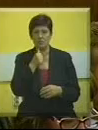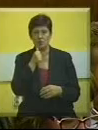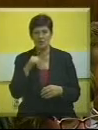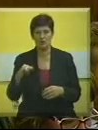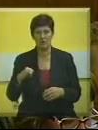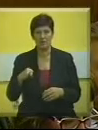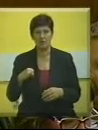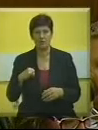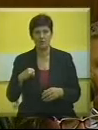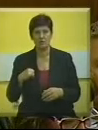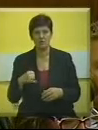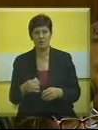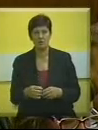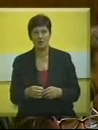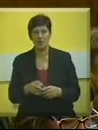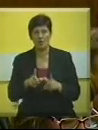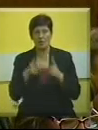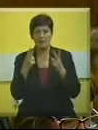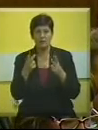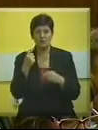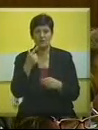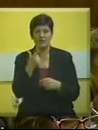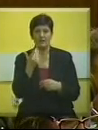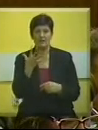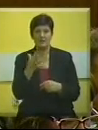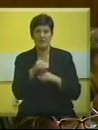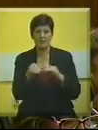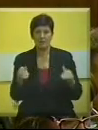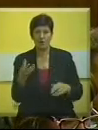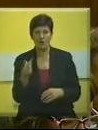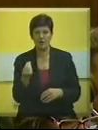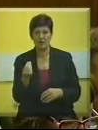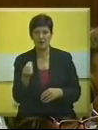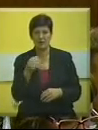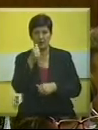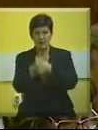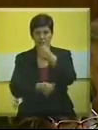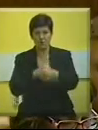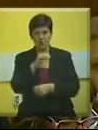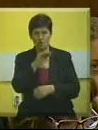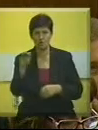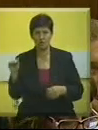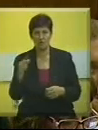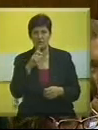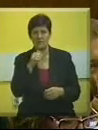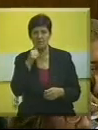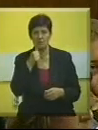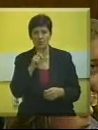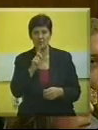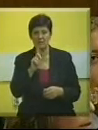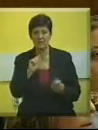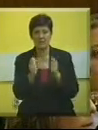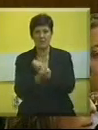autonomne pokrine Vojvodine u iznosu od 25 miliona dinara na godišnjem nivou i budžet se nije